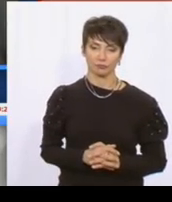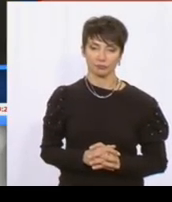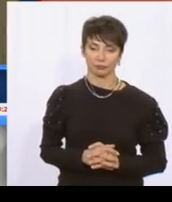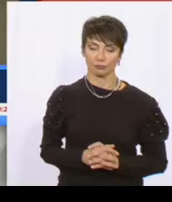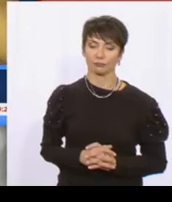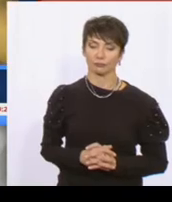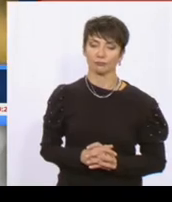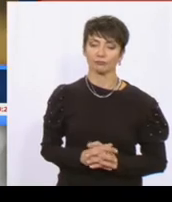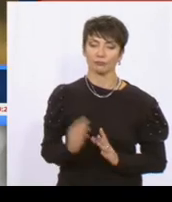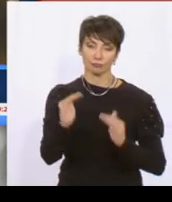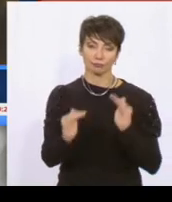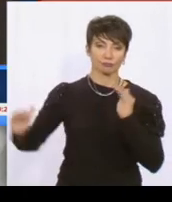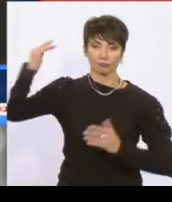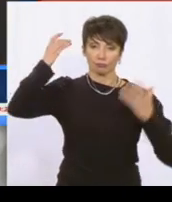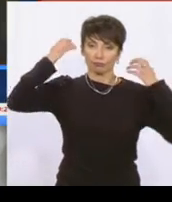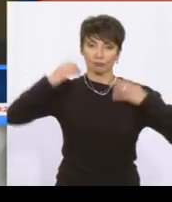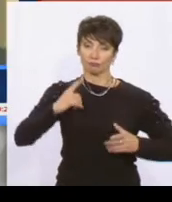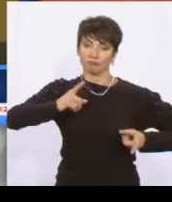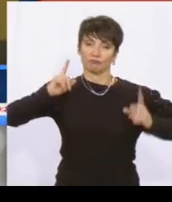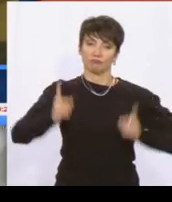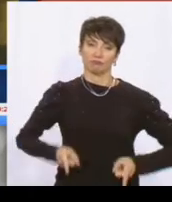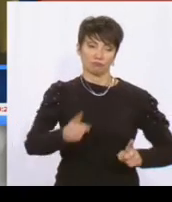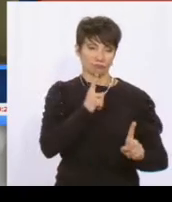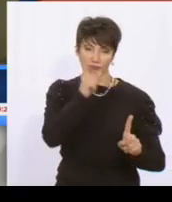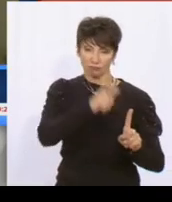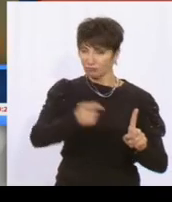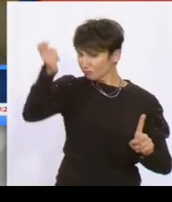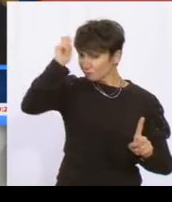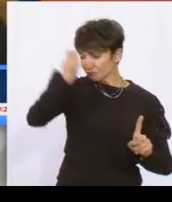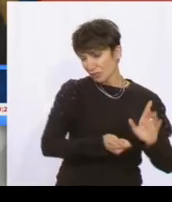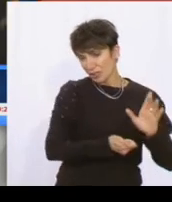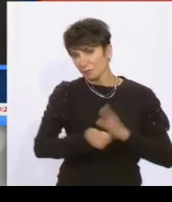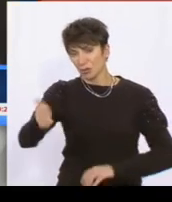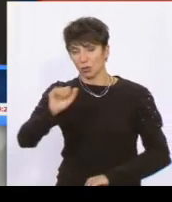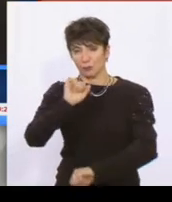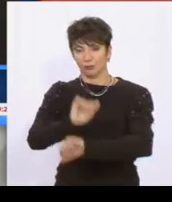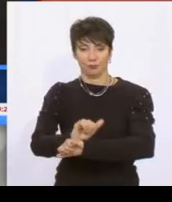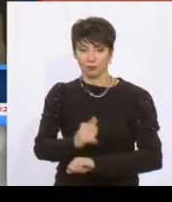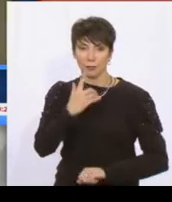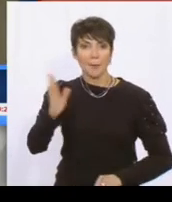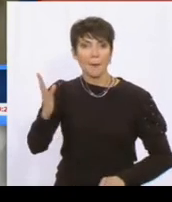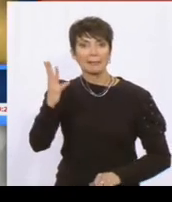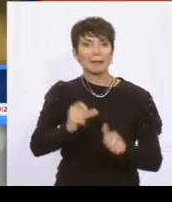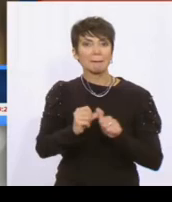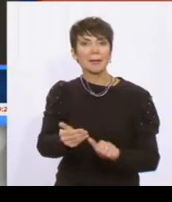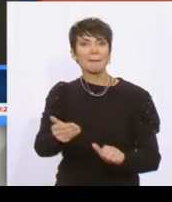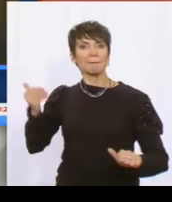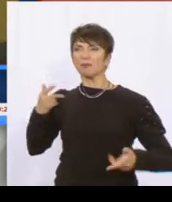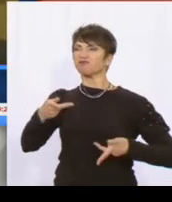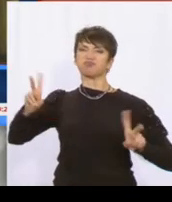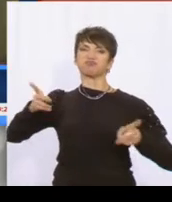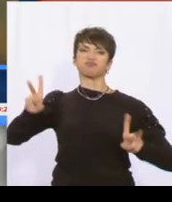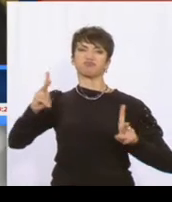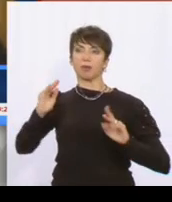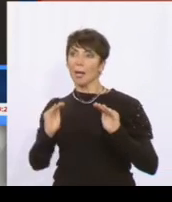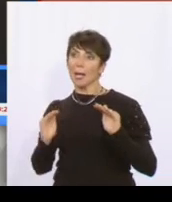Ο Άριος Πάγος, λοιπόν, στέλνει πίσω στο κελί του τον πυρηνάρχη της Νίκαιας. Μόλις τέσσερις μήνες μετά την αποφυλάκησή του, ο